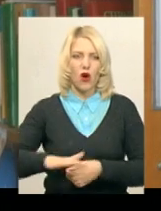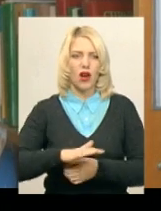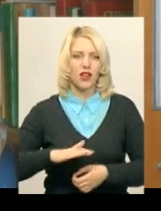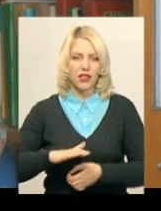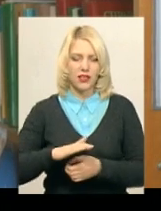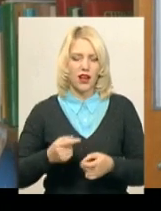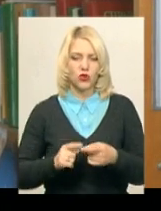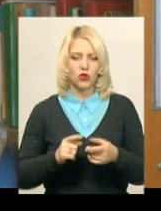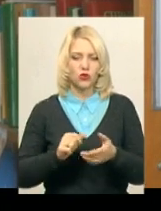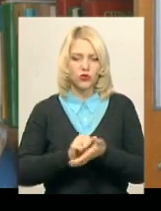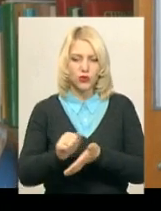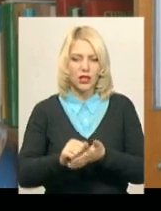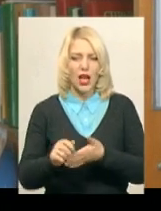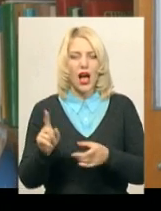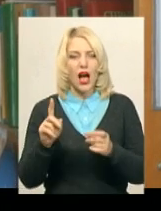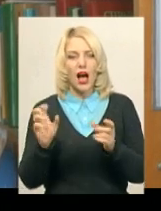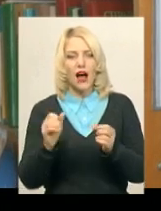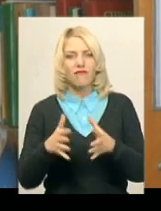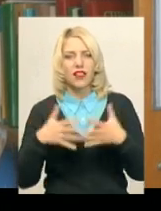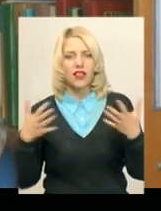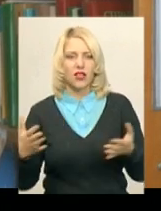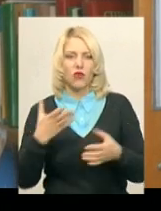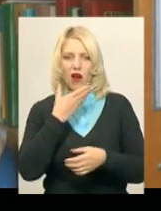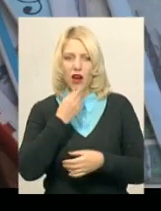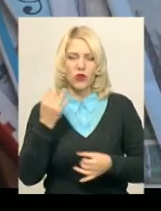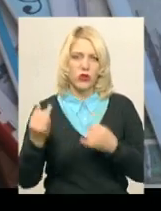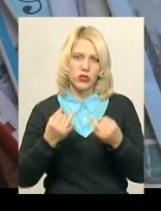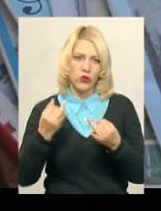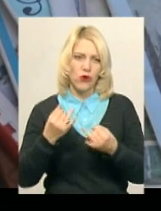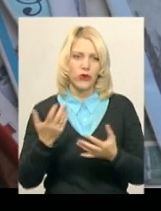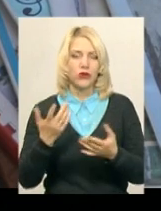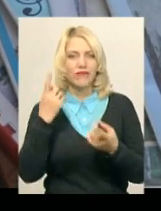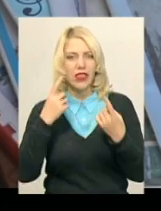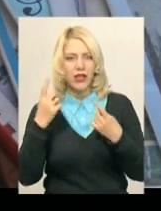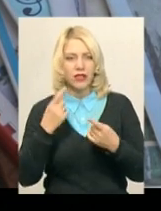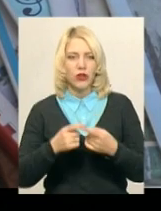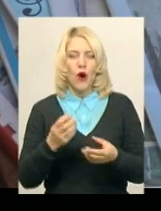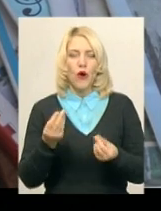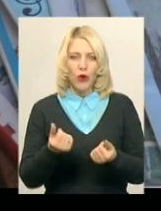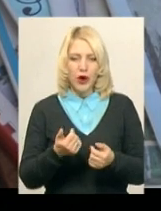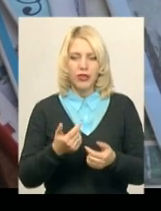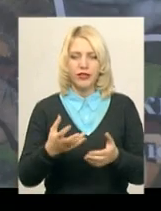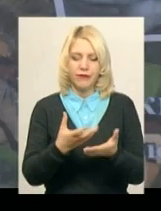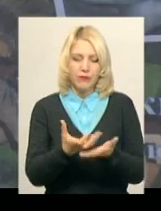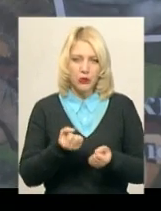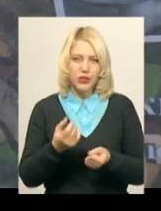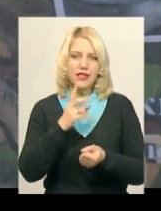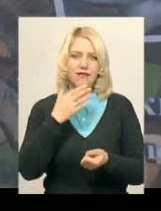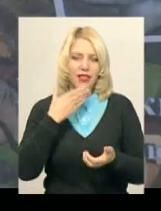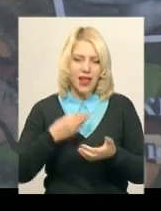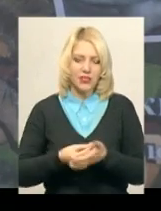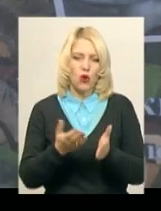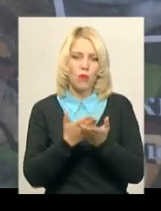поети віддають свої, а щось, якусь велику історію, фантастику. Кошти на виготовлення книг беруть власну бібліотечну фонду,